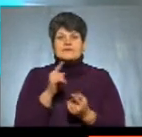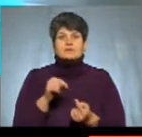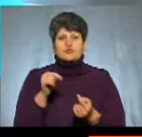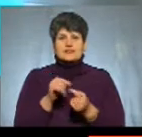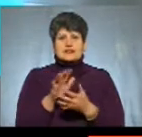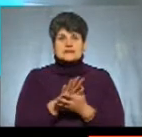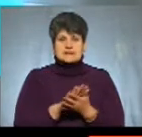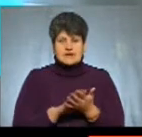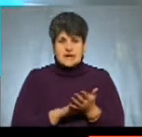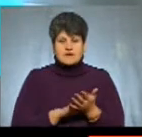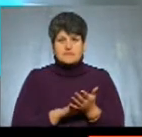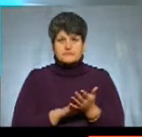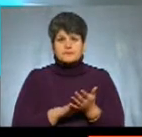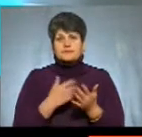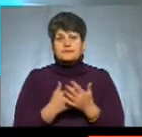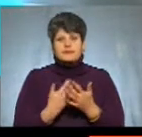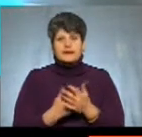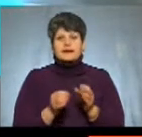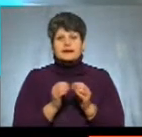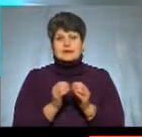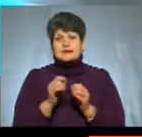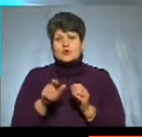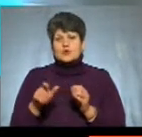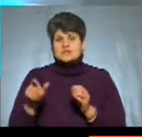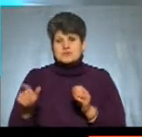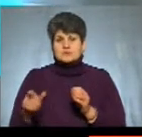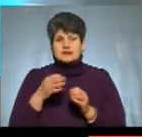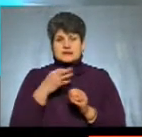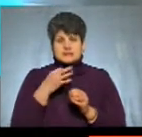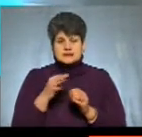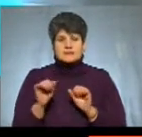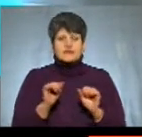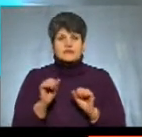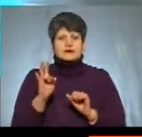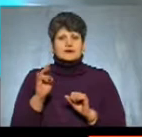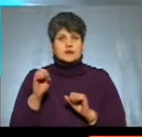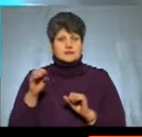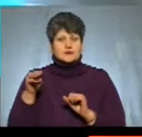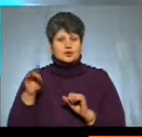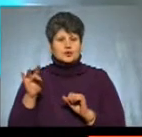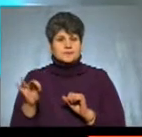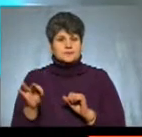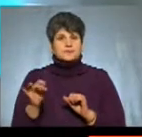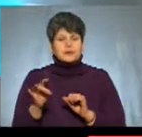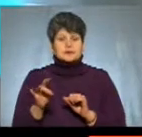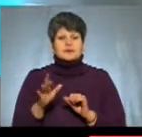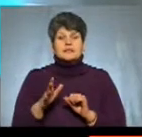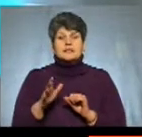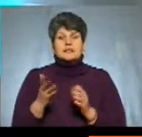встановленого зірця, 10 осіб, як казав щойно в сюжеті владика Нестор, які є